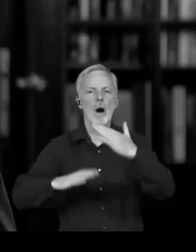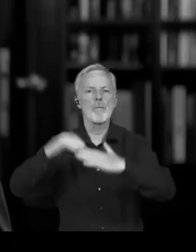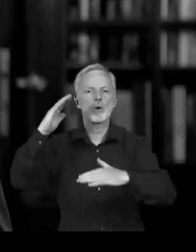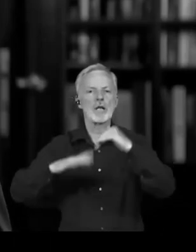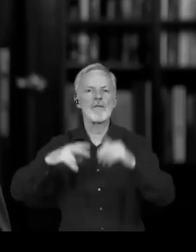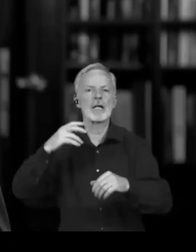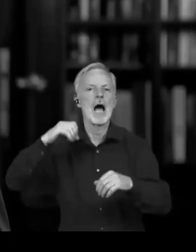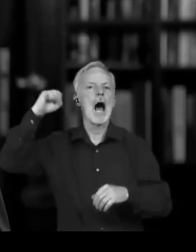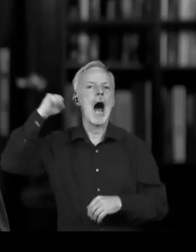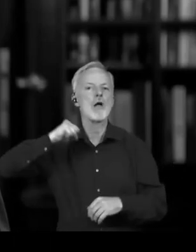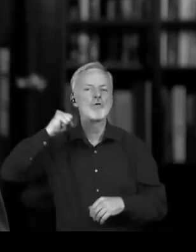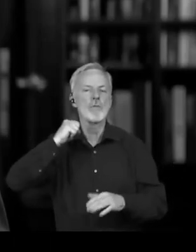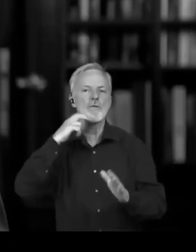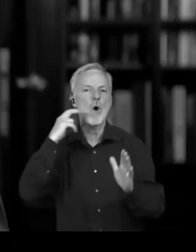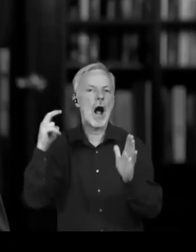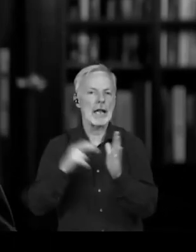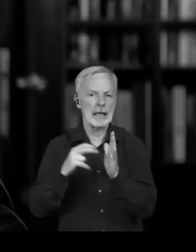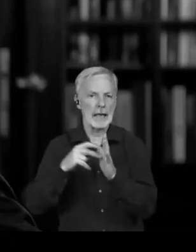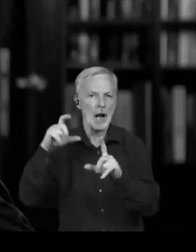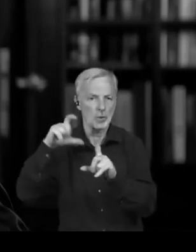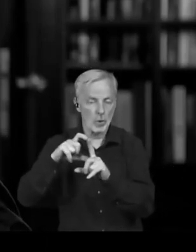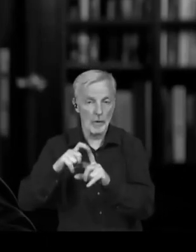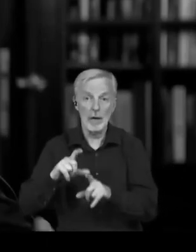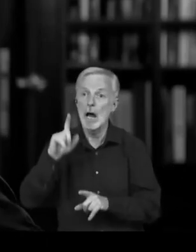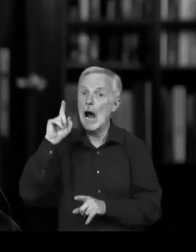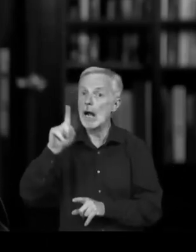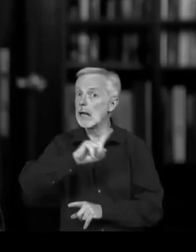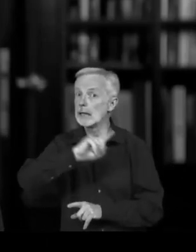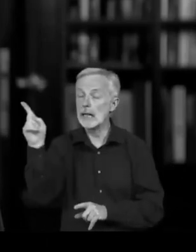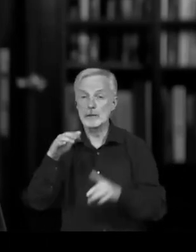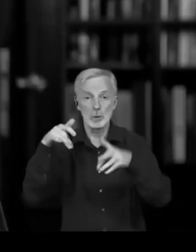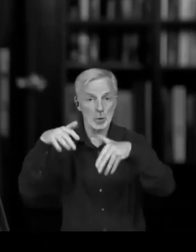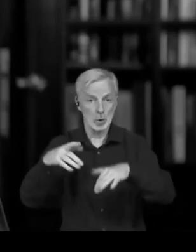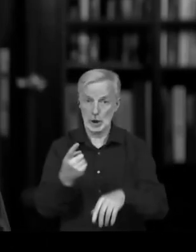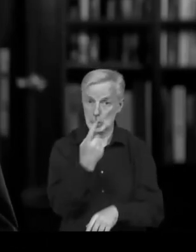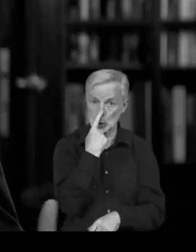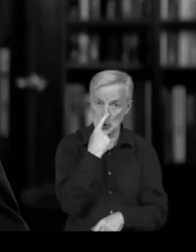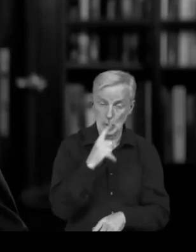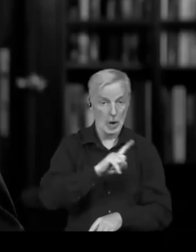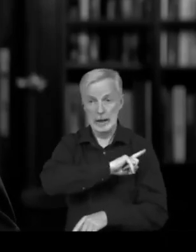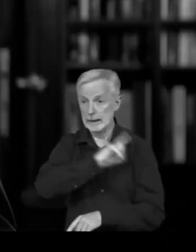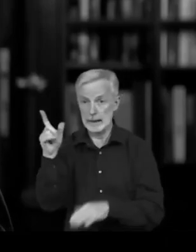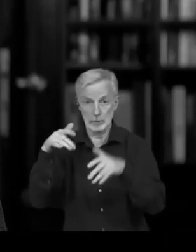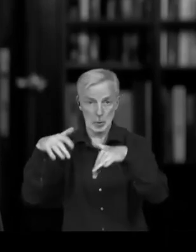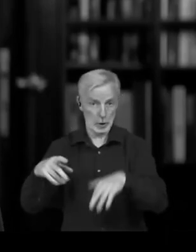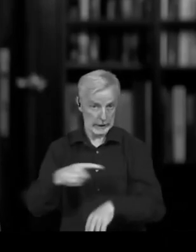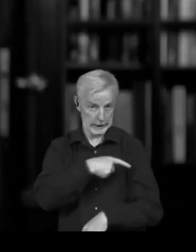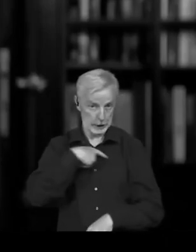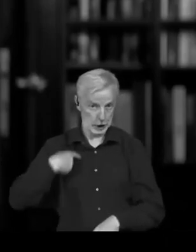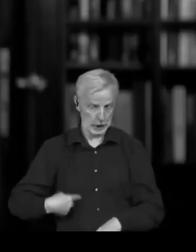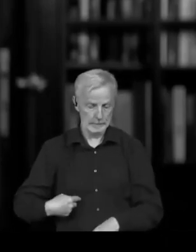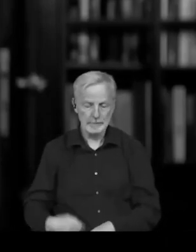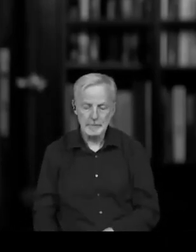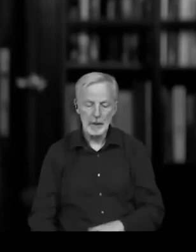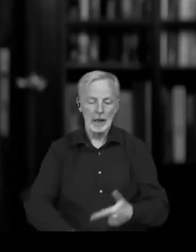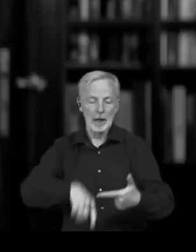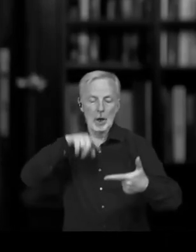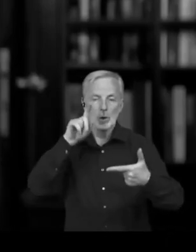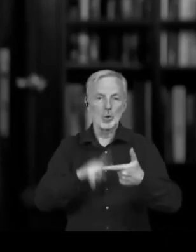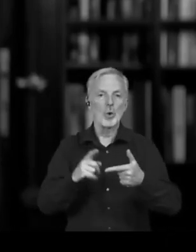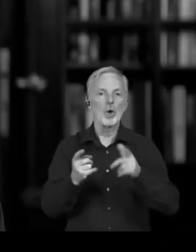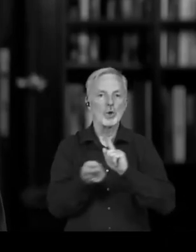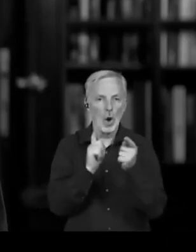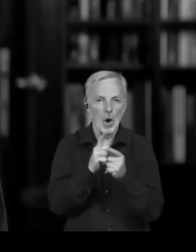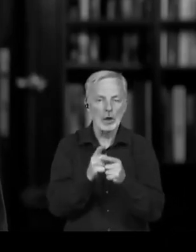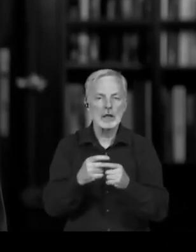které se mohla Česká republika jako taková dostat do problému. Ta chyba je velice fatální, protože přesně v